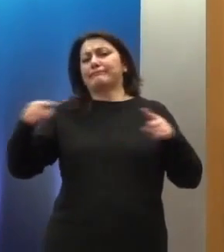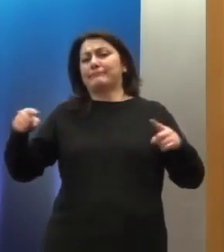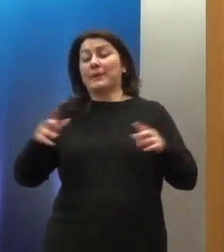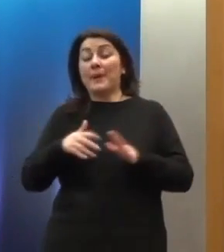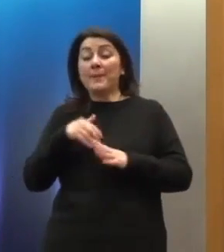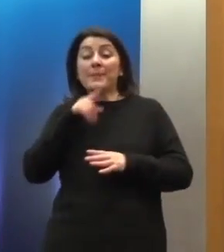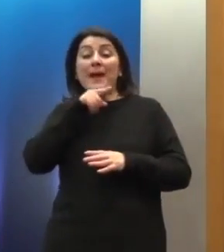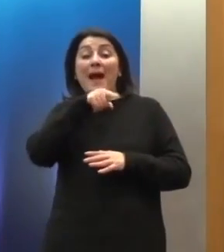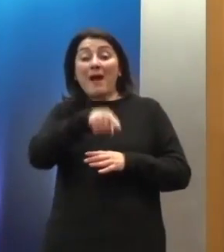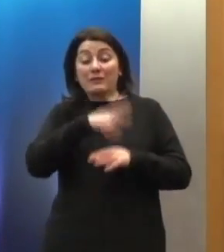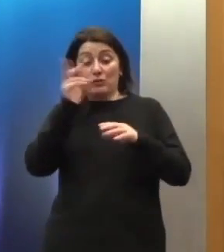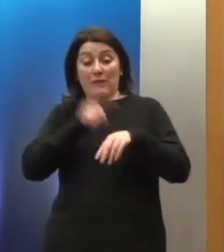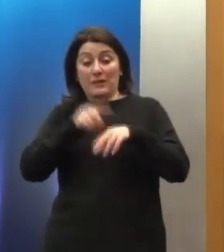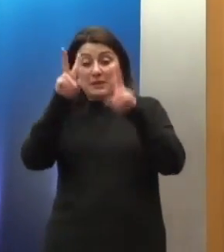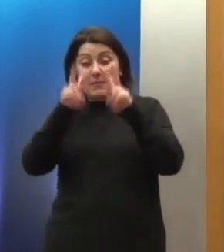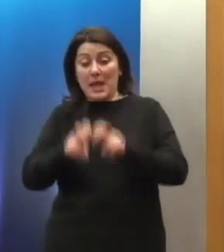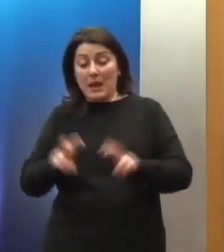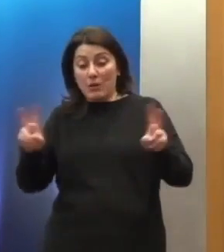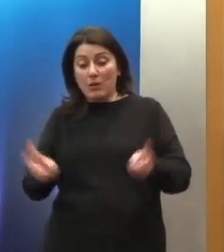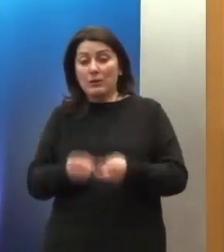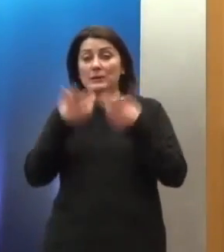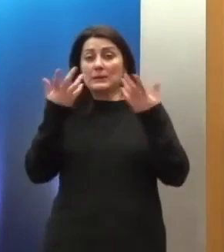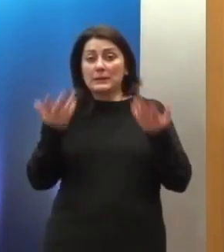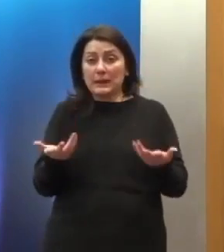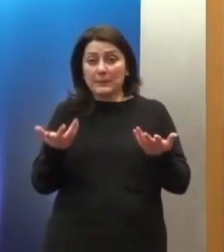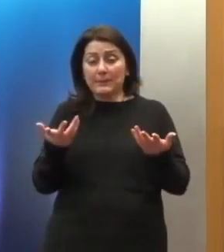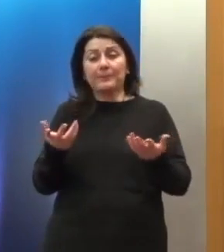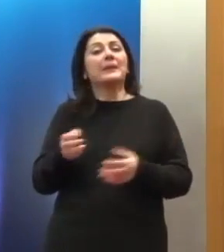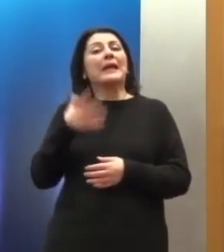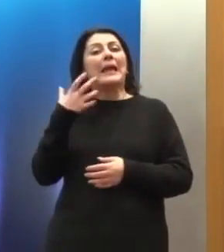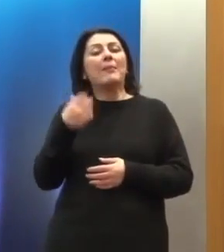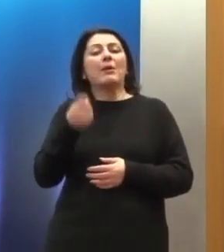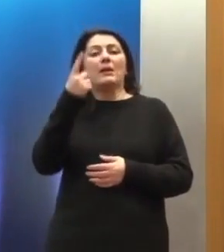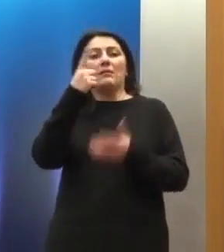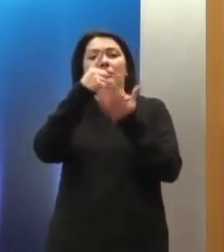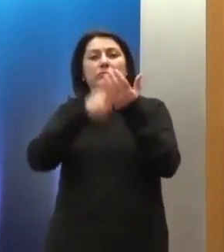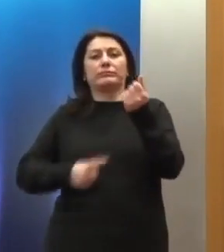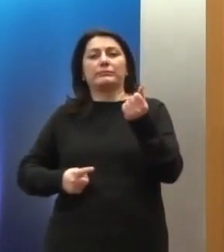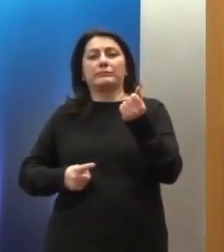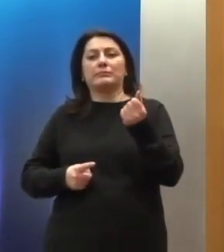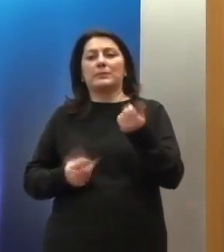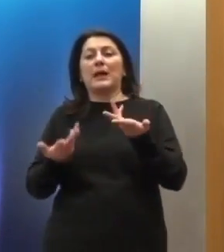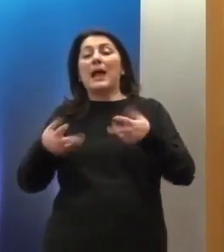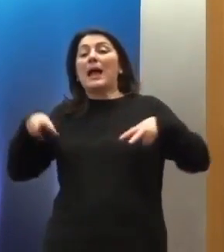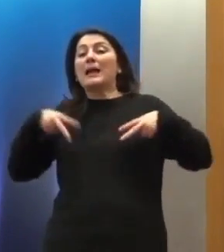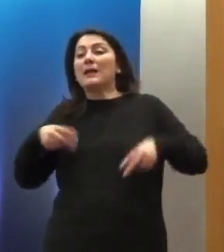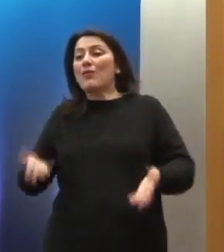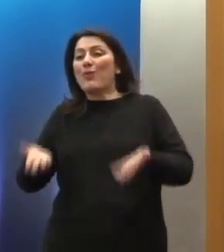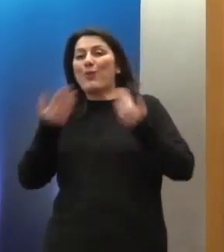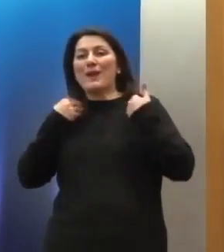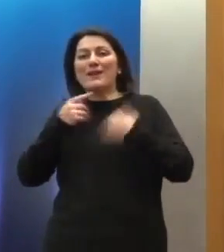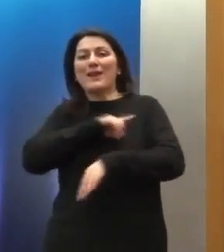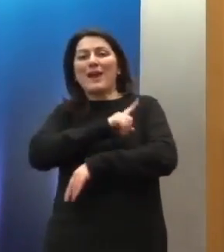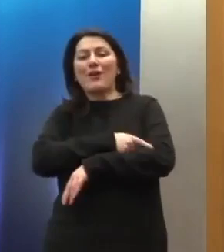διαπιστώνουν. Διαπιστώνουν ότι υπάρχει ένα έλλειμμα στην ικανότητα του κράτους να ανταποκριθεί στις